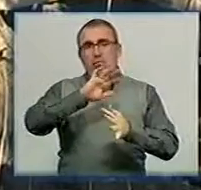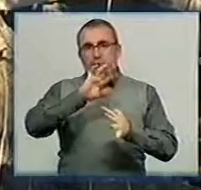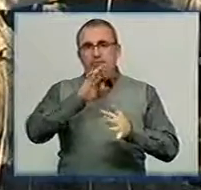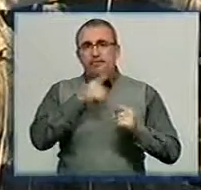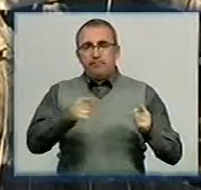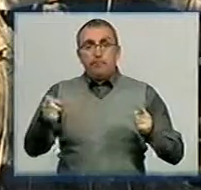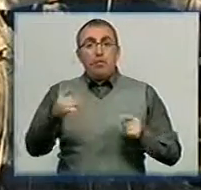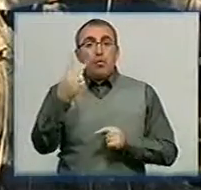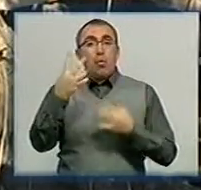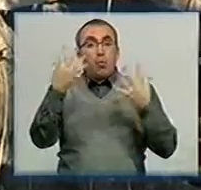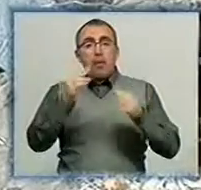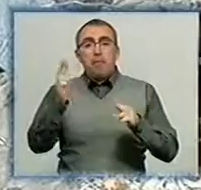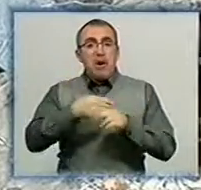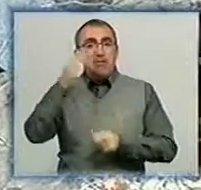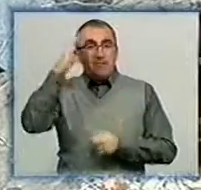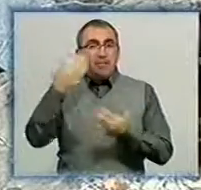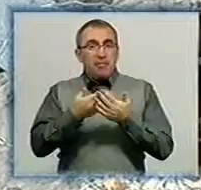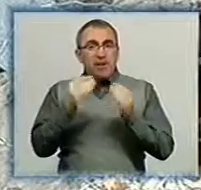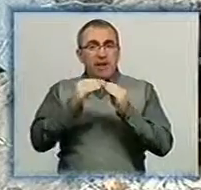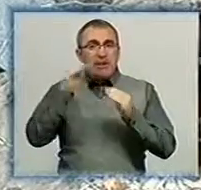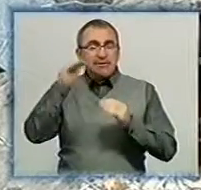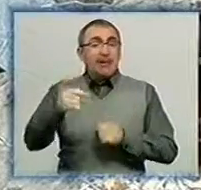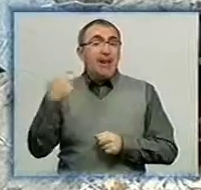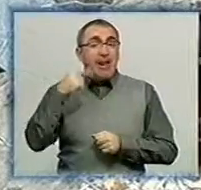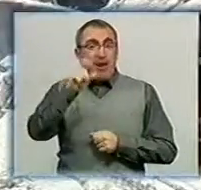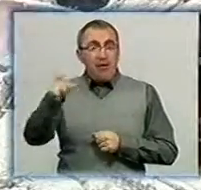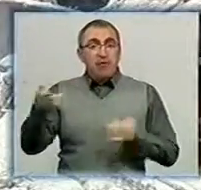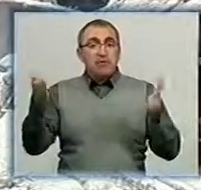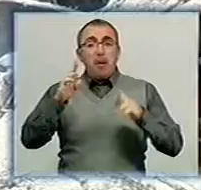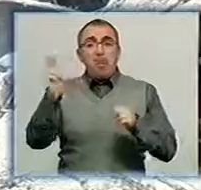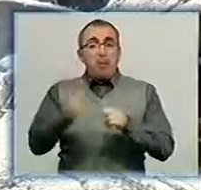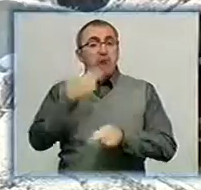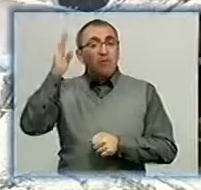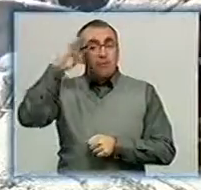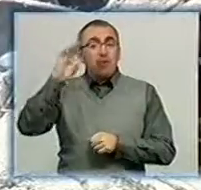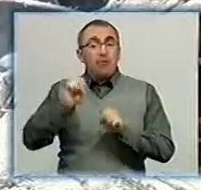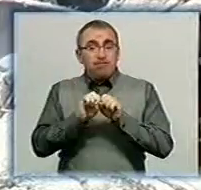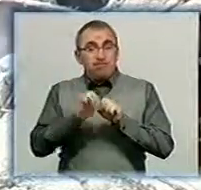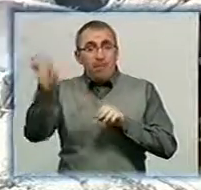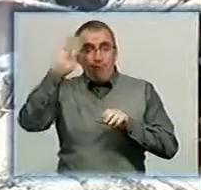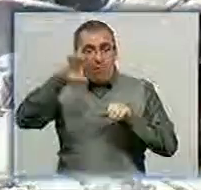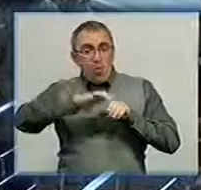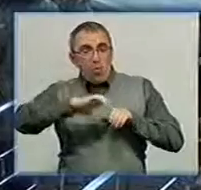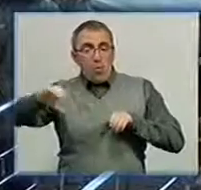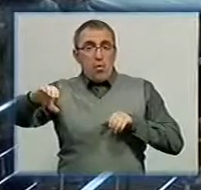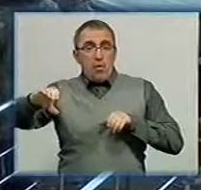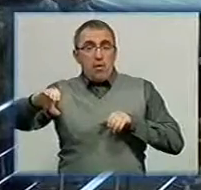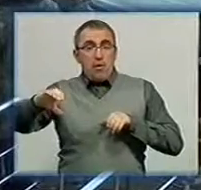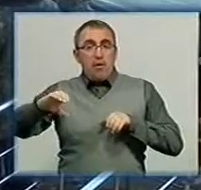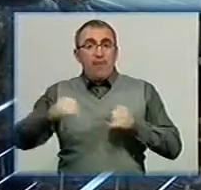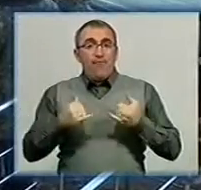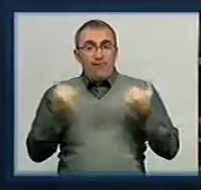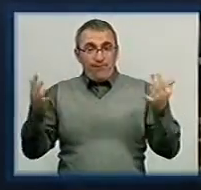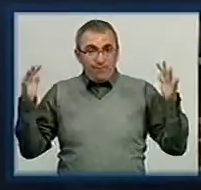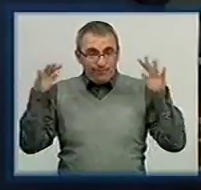Другу добу без води. Близько 10 тисяч кіровоградців залишились без води через порив на водогоні. Вічі зі